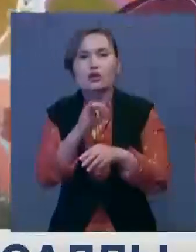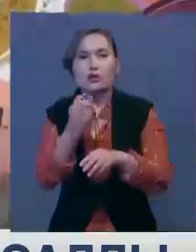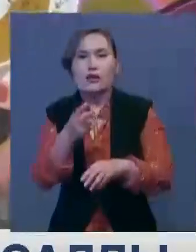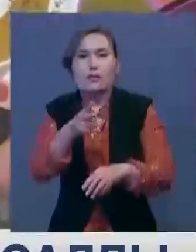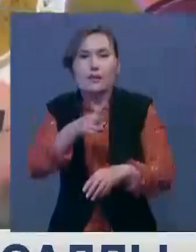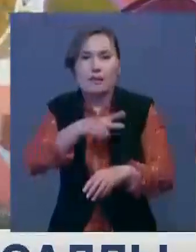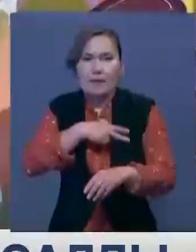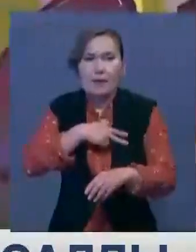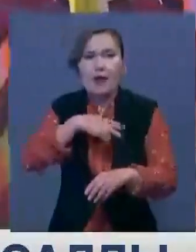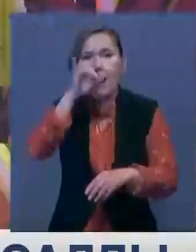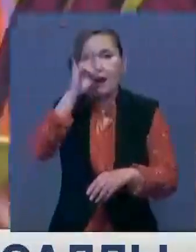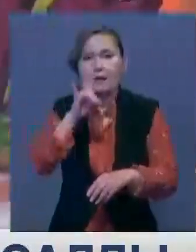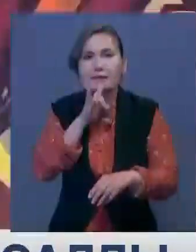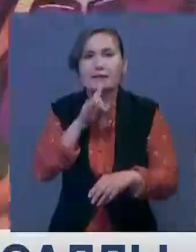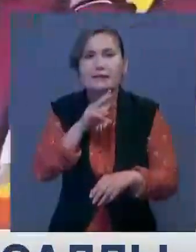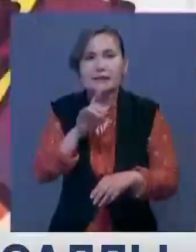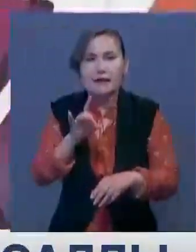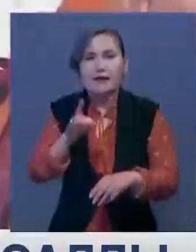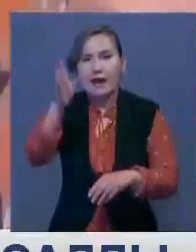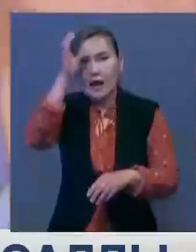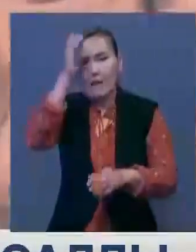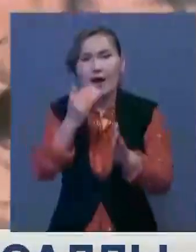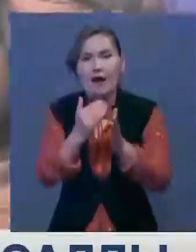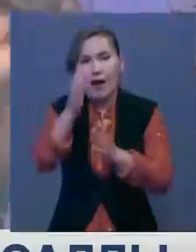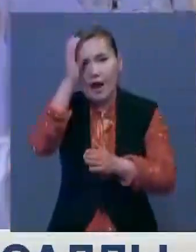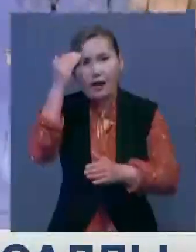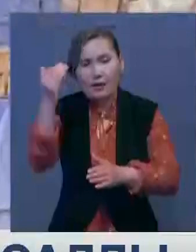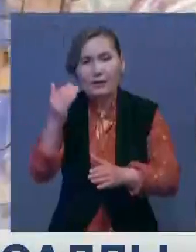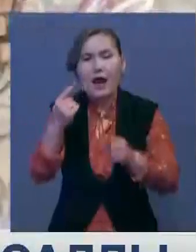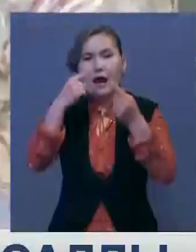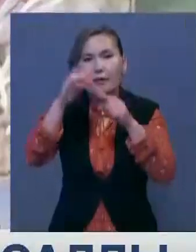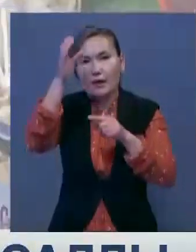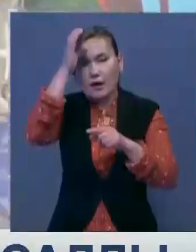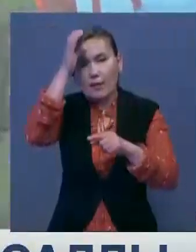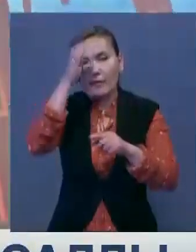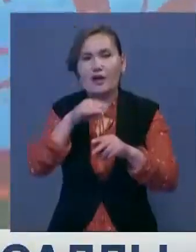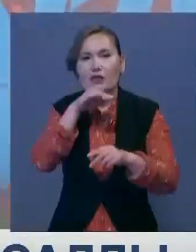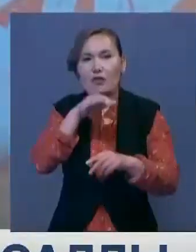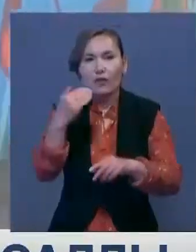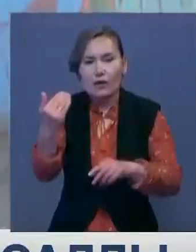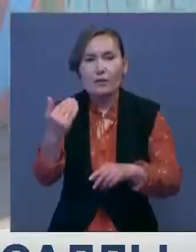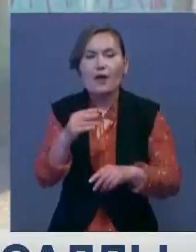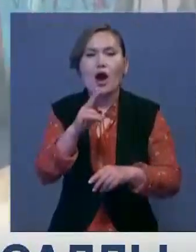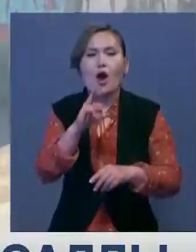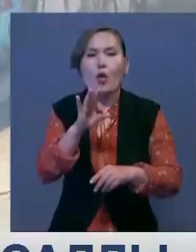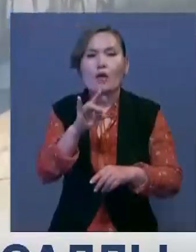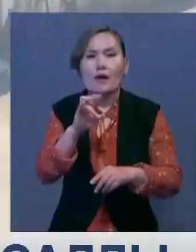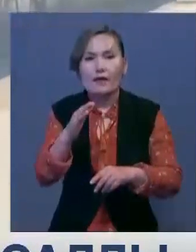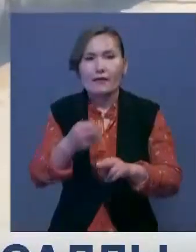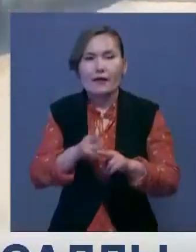мәрте социалистік еңбегері Қазақ Қысыры ғылым академиясының академигі техника ғылымының доктора болған Дин Мухаммед